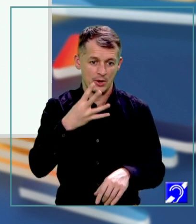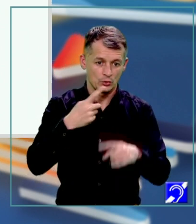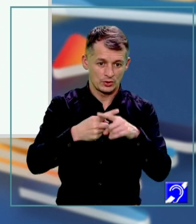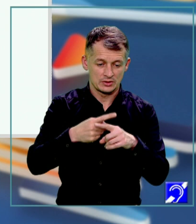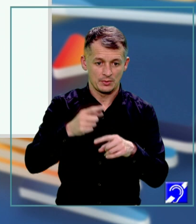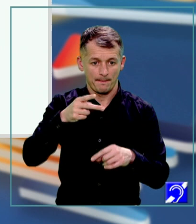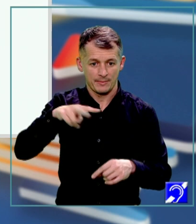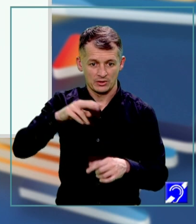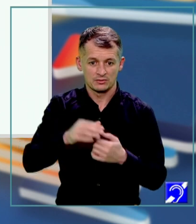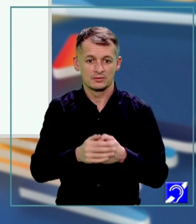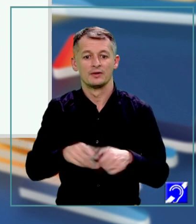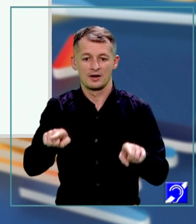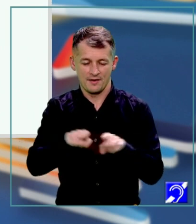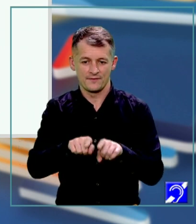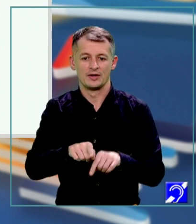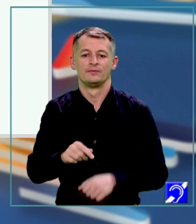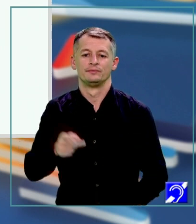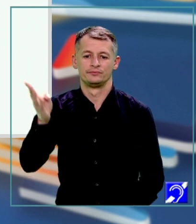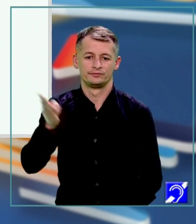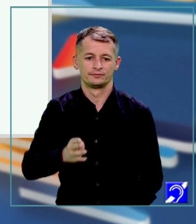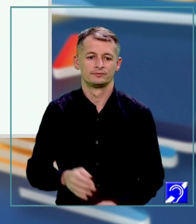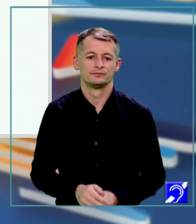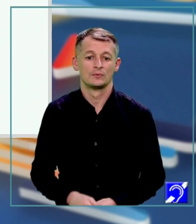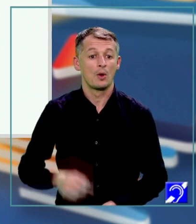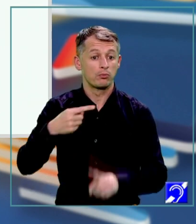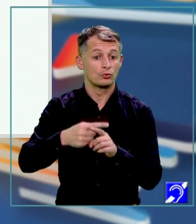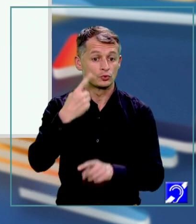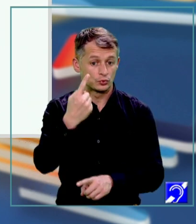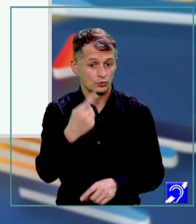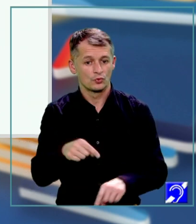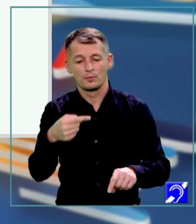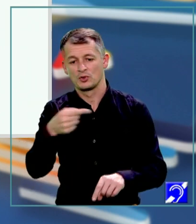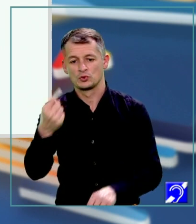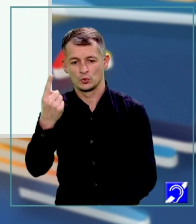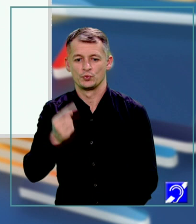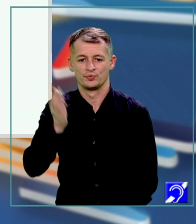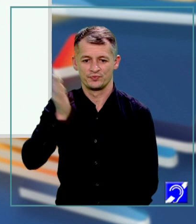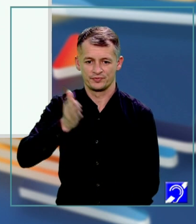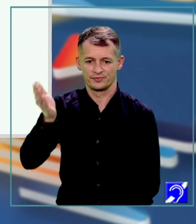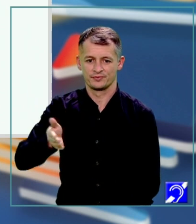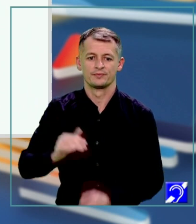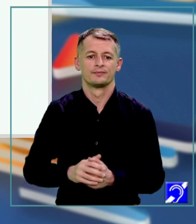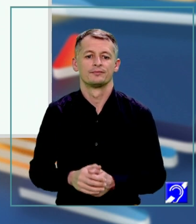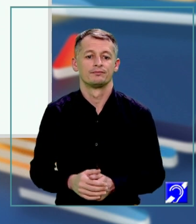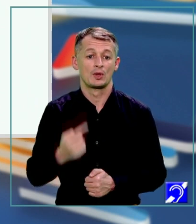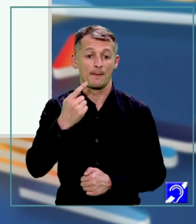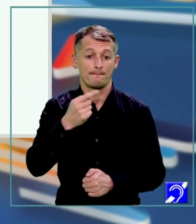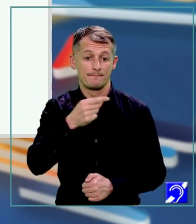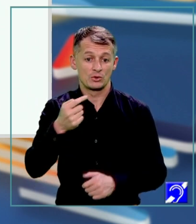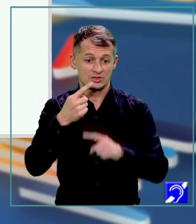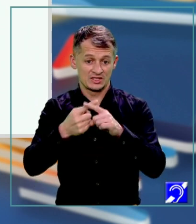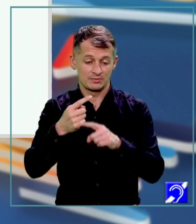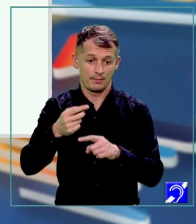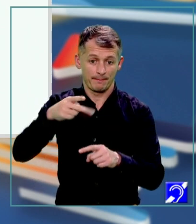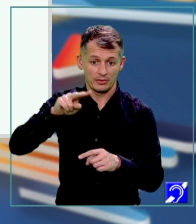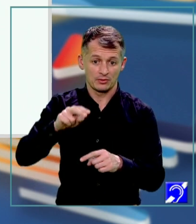se reduce cu minus 4x pătrat, plus 1 cu minus 1, minus x pătrat cu